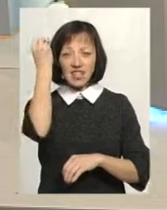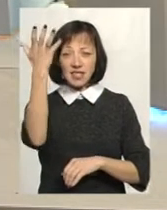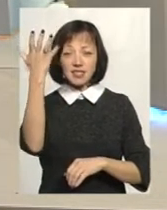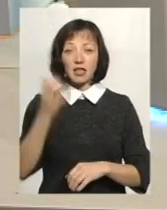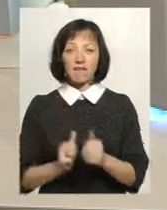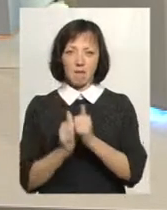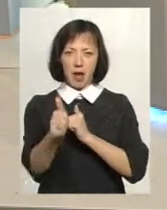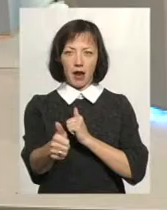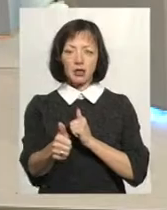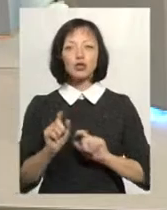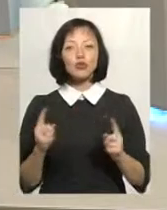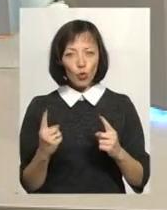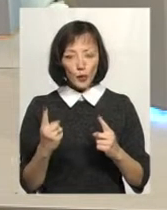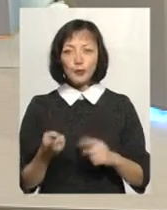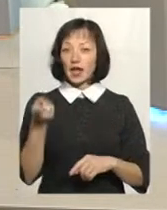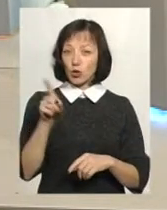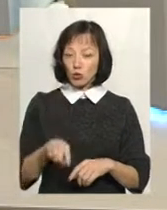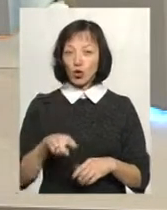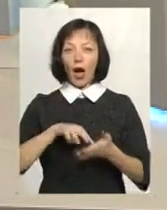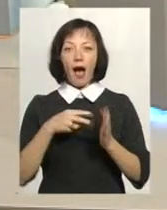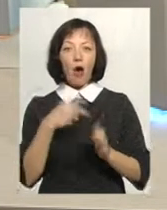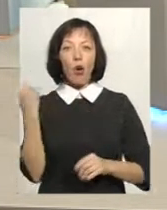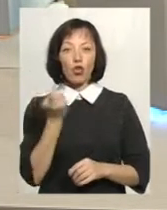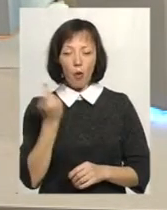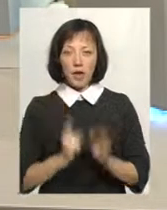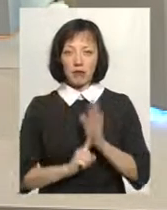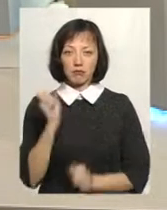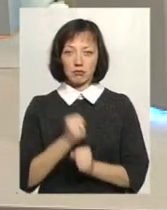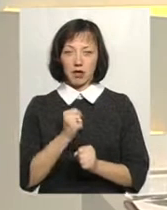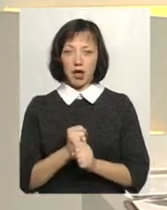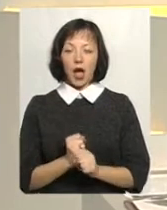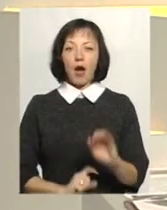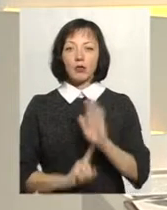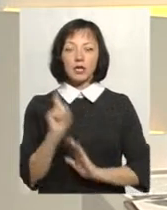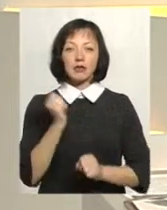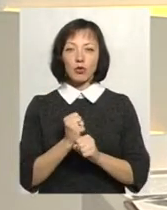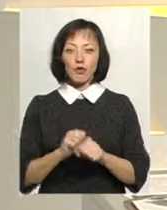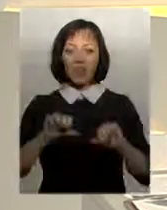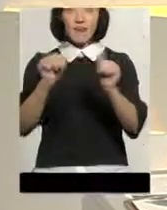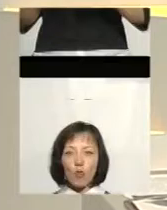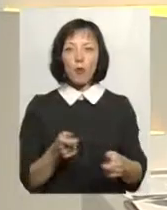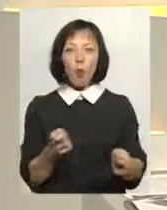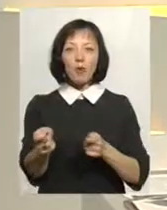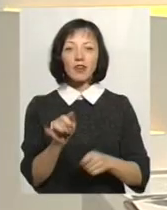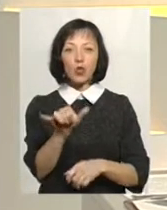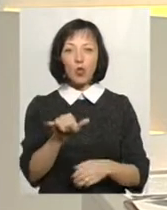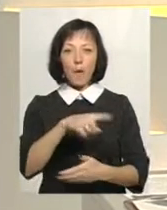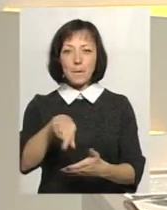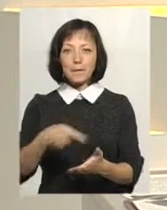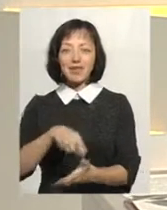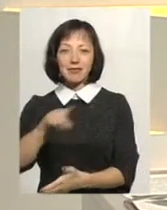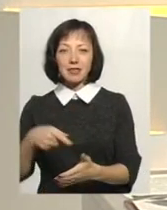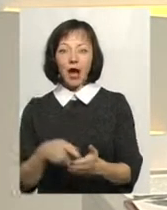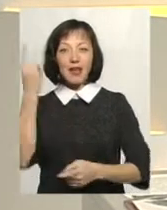стрибок вперед. Чому? Тому що економіка запрацювала, запрацювали моделі управління у містах. Власне,